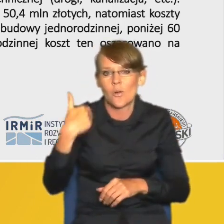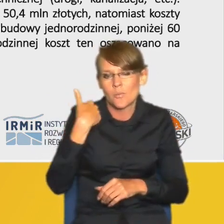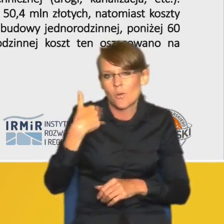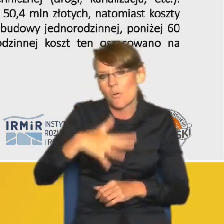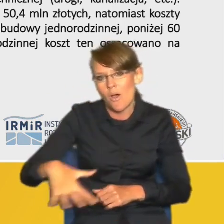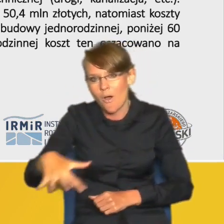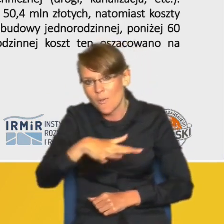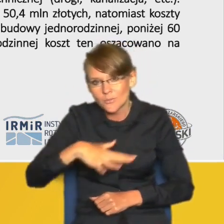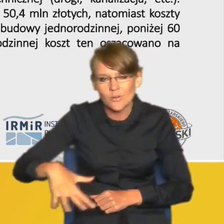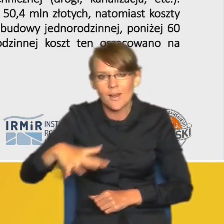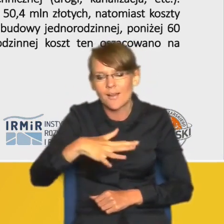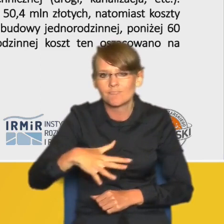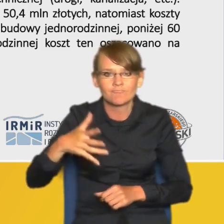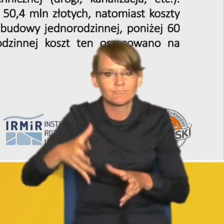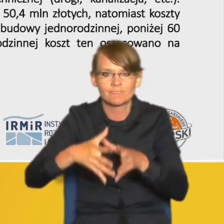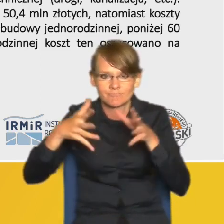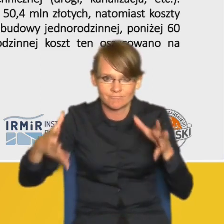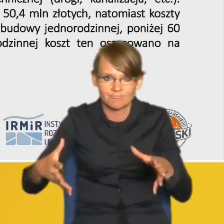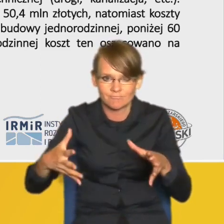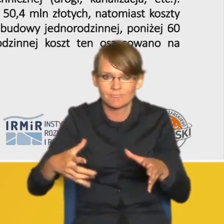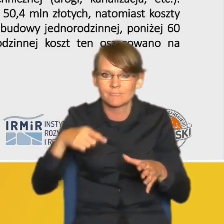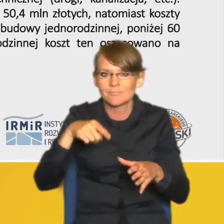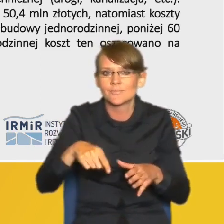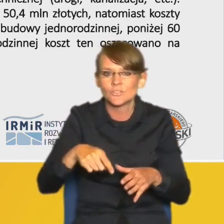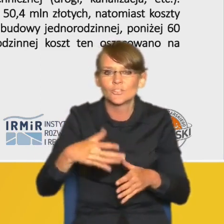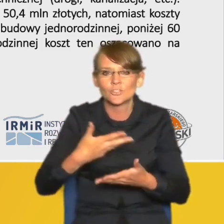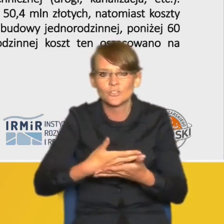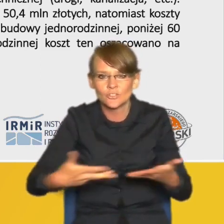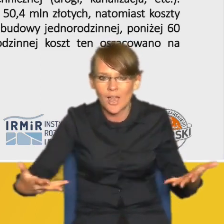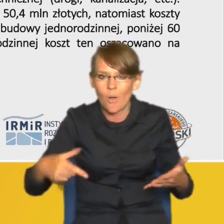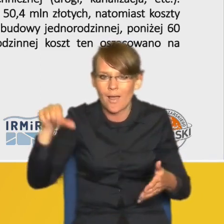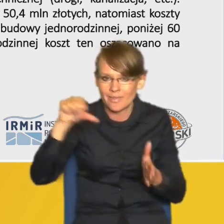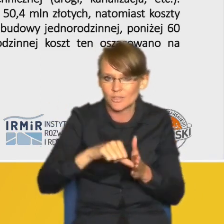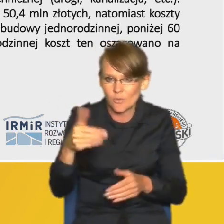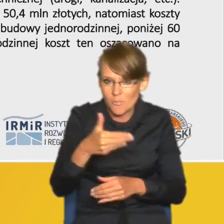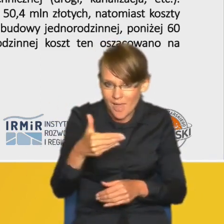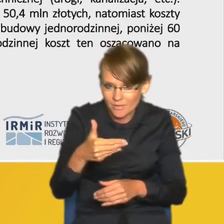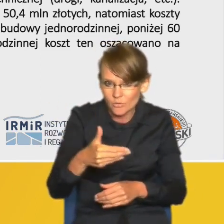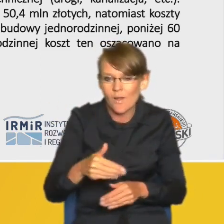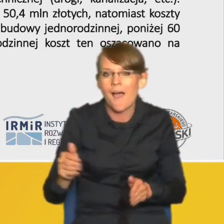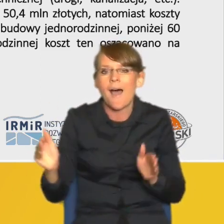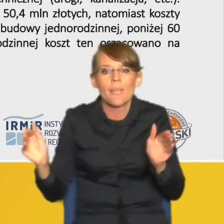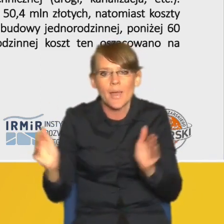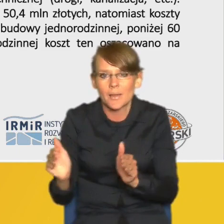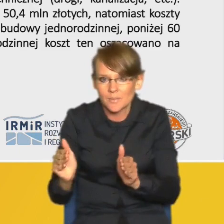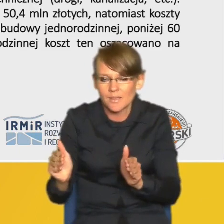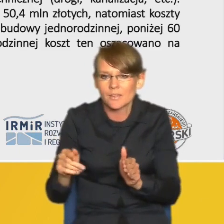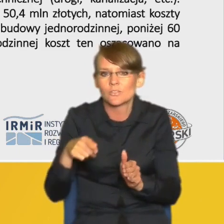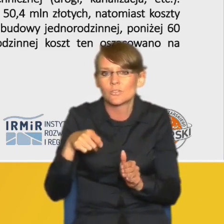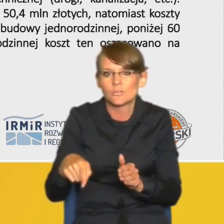na obszarze największym przy zabudowie tej na działkach tysiąc metrowych najmniejszej przy zabudowie